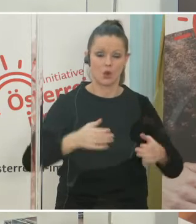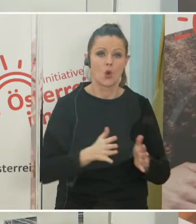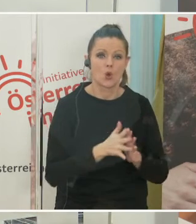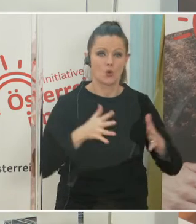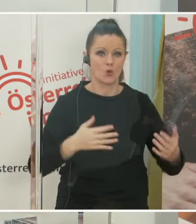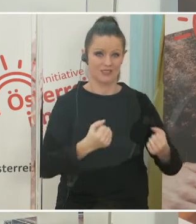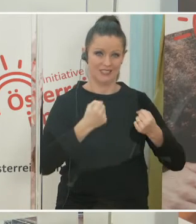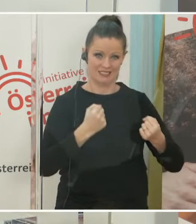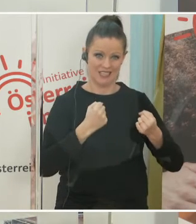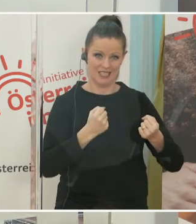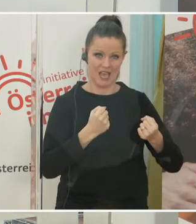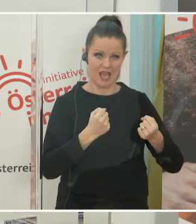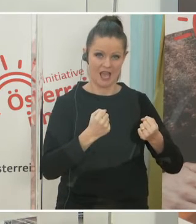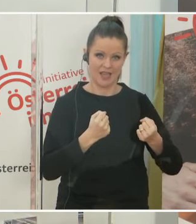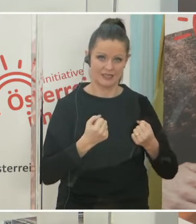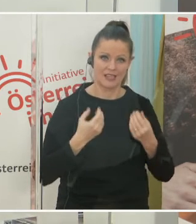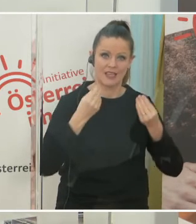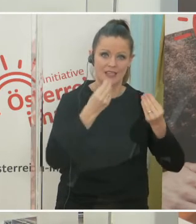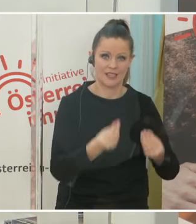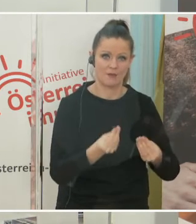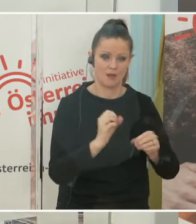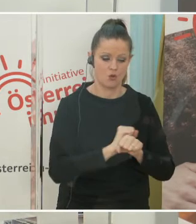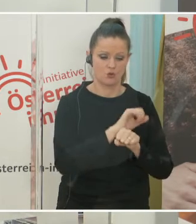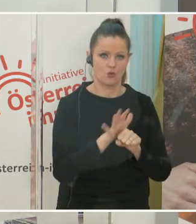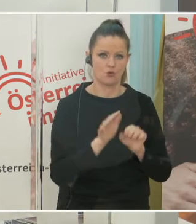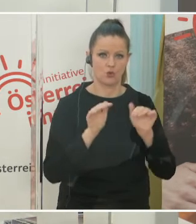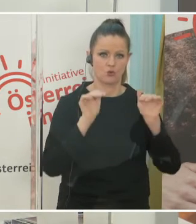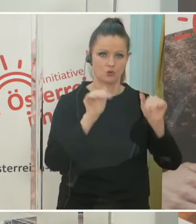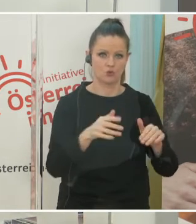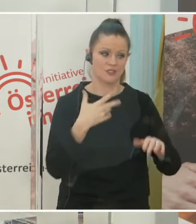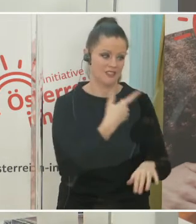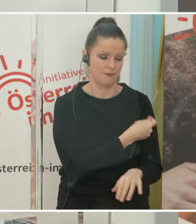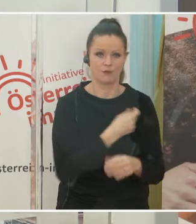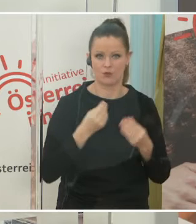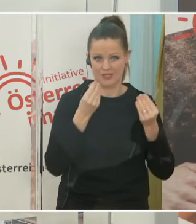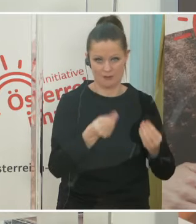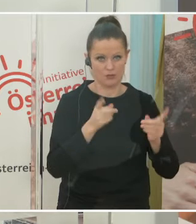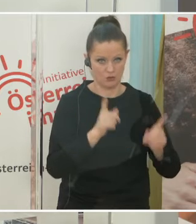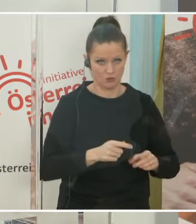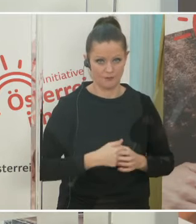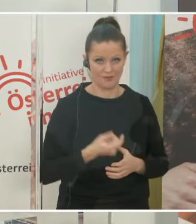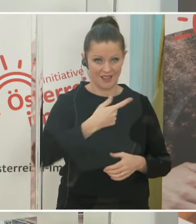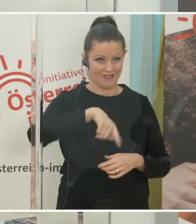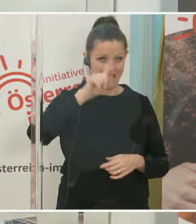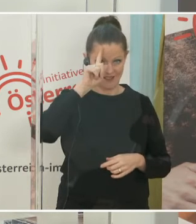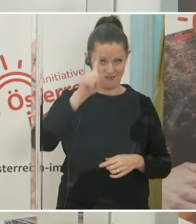bei ihrer Entscheidung zur Corona-Schutzimpfung zu geben. Wir wissen aus